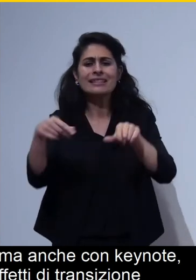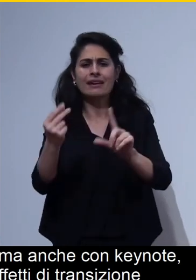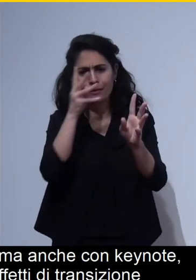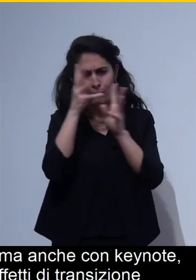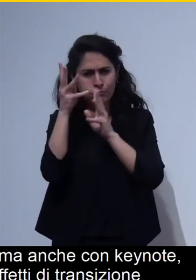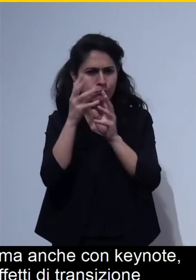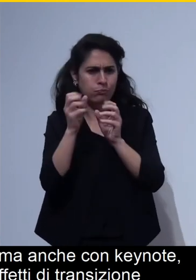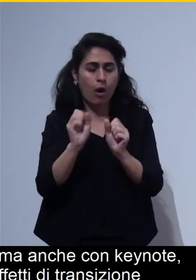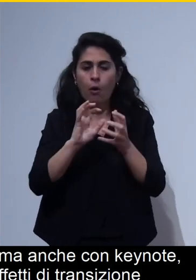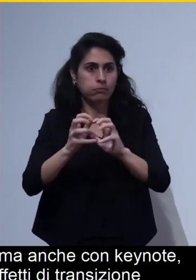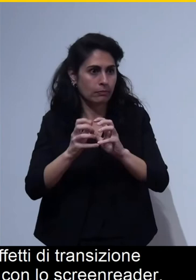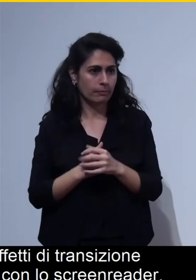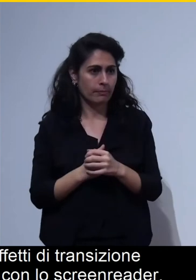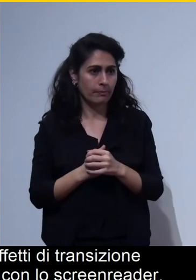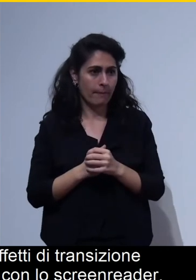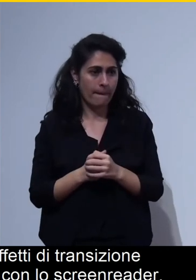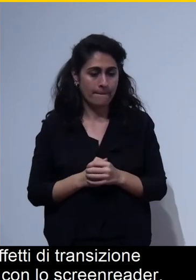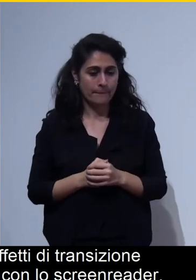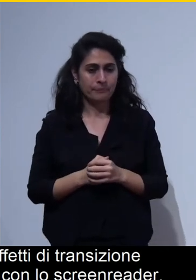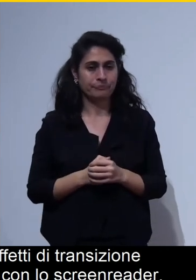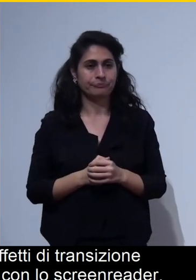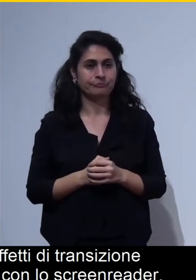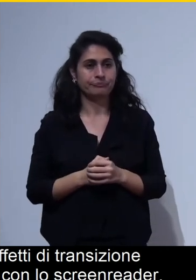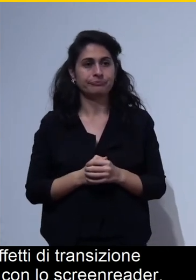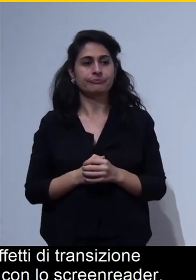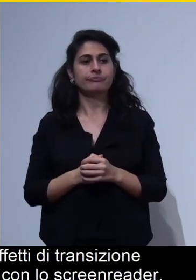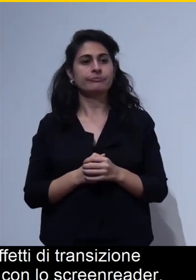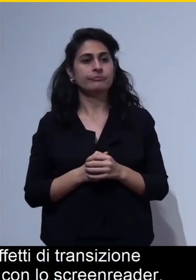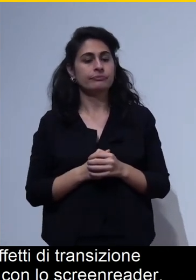'ultima cosa che rispetto ai